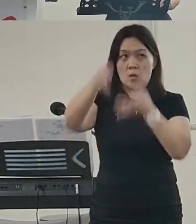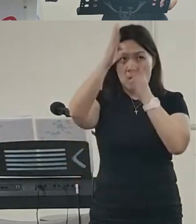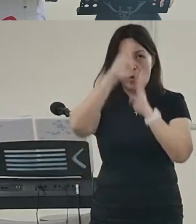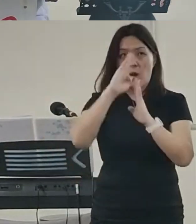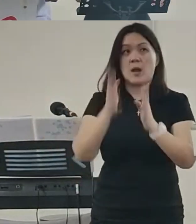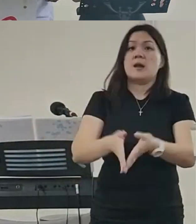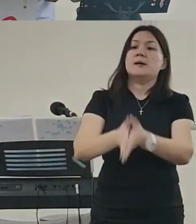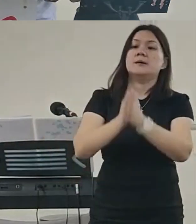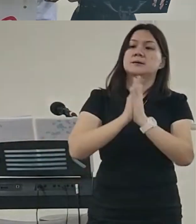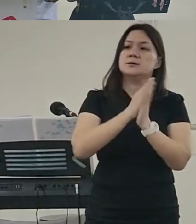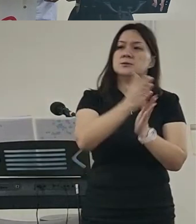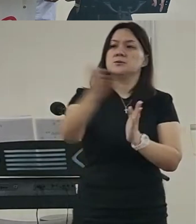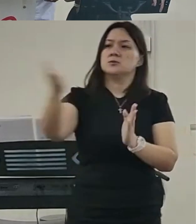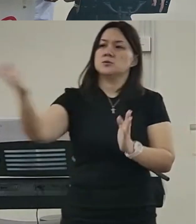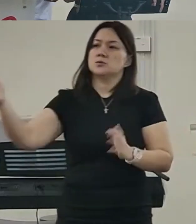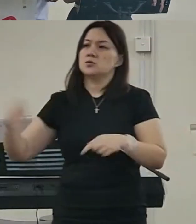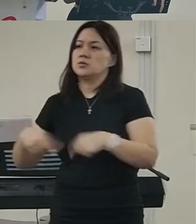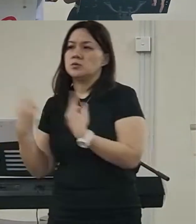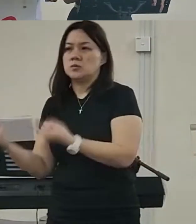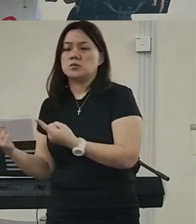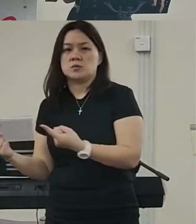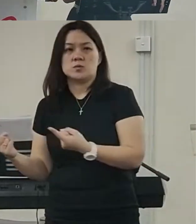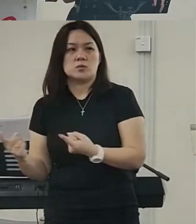那么神的话语给我们的呢就是去